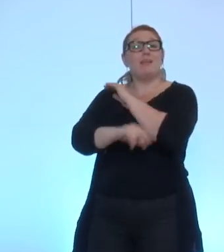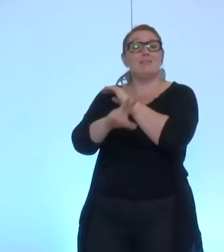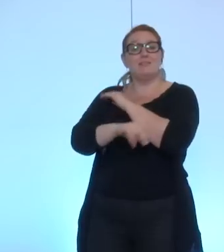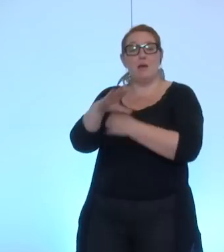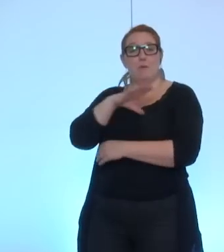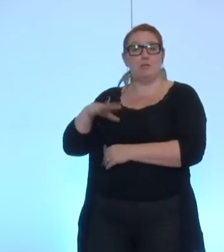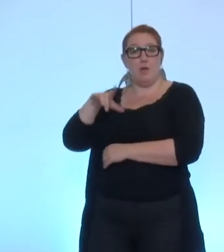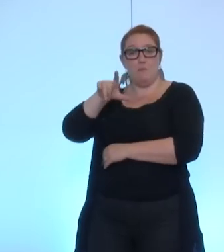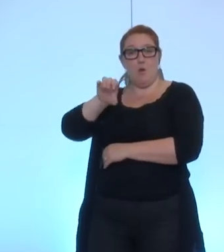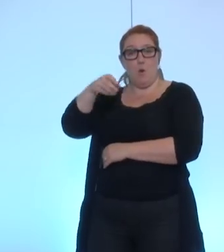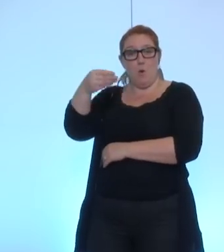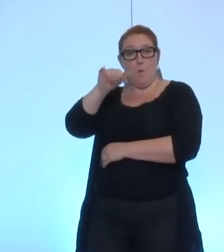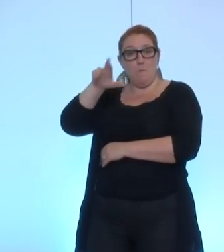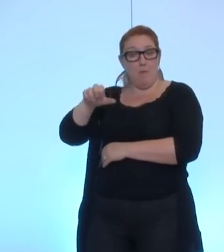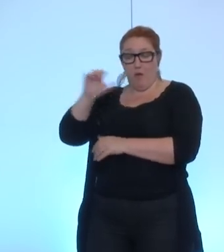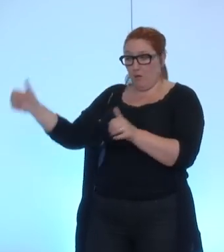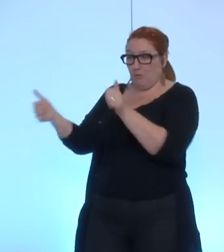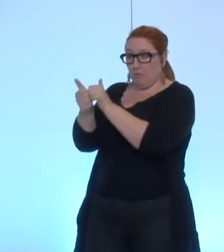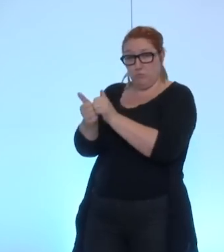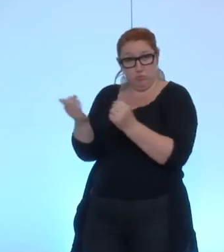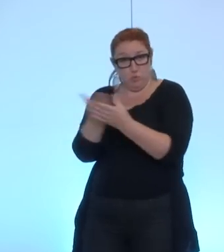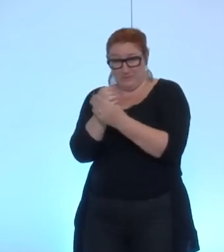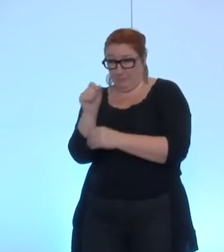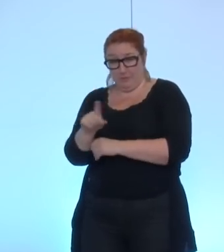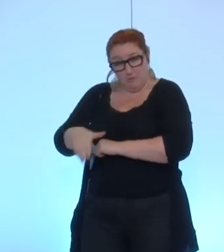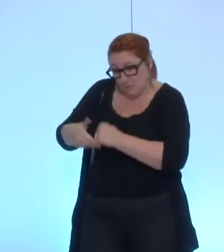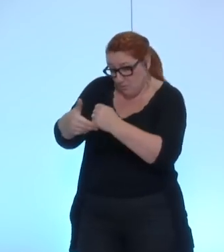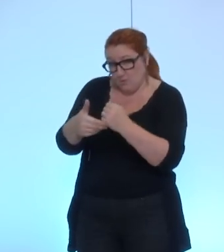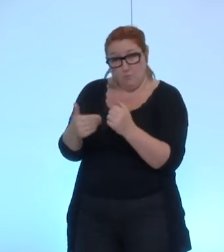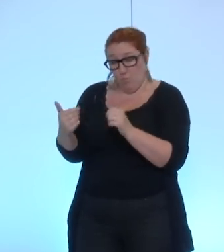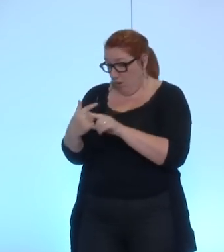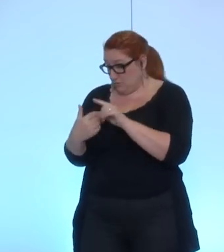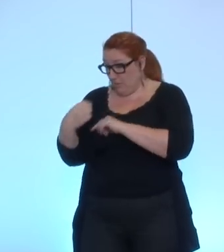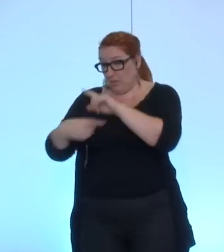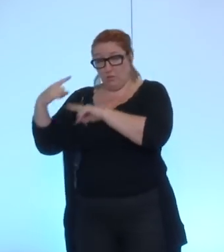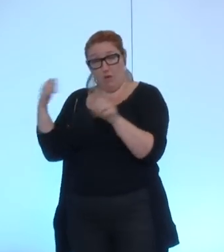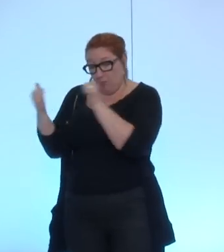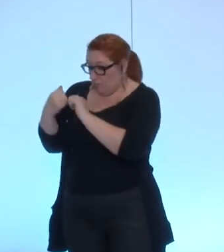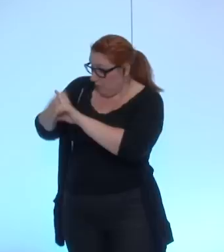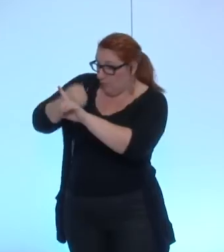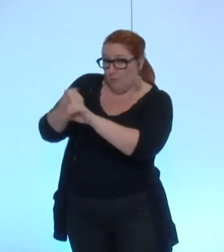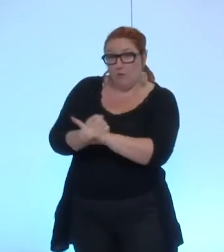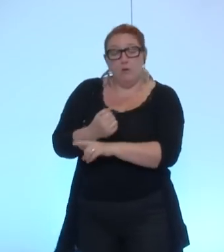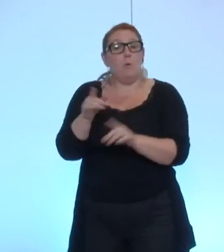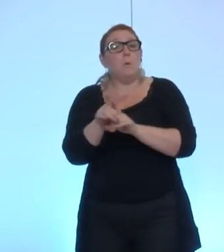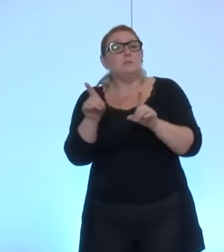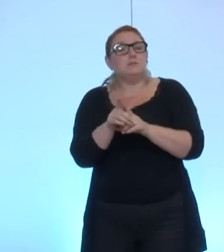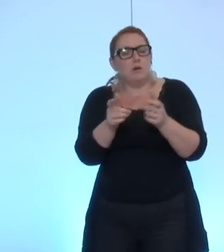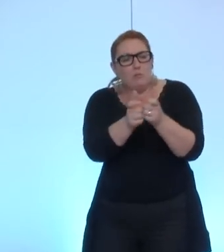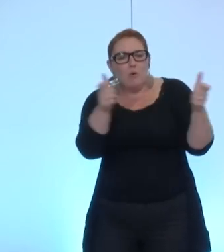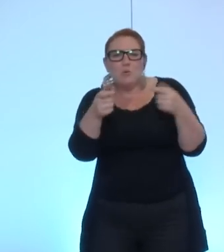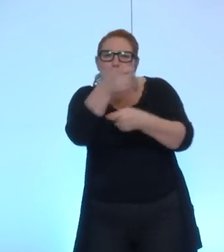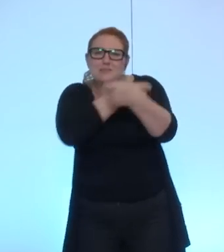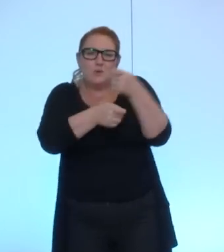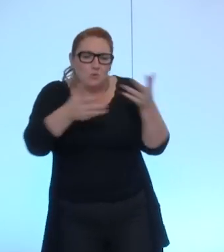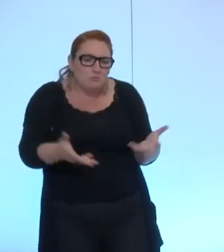soutenir ce dossier. C'est également ce que nous faisons quand nous allons sur l'émergence économique d'entreprises dans